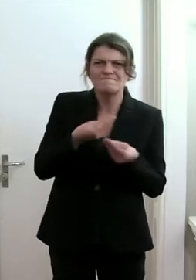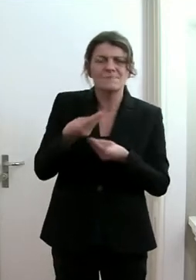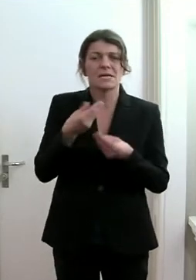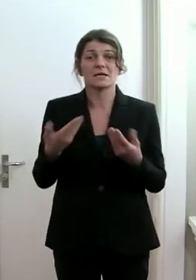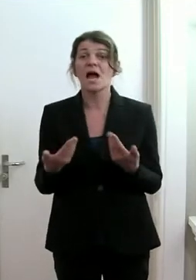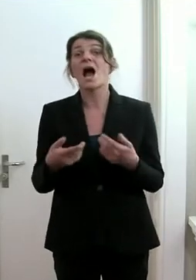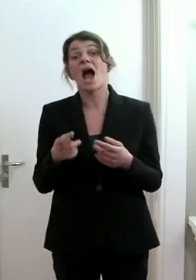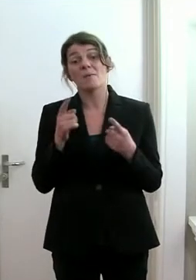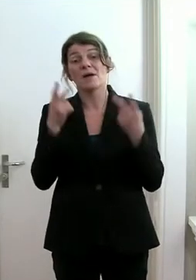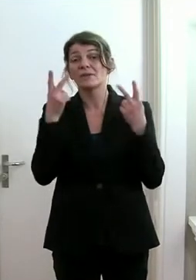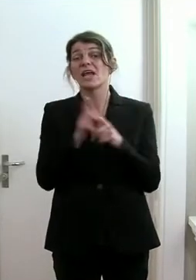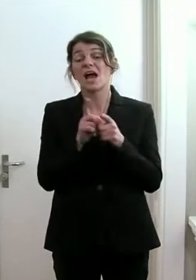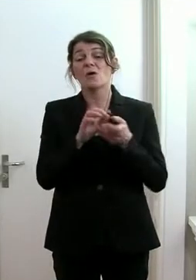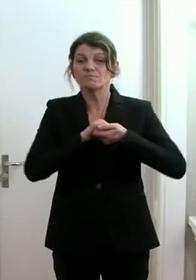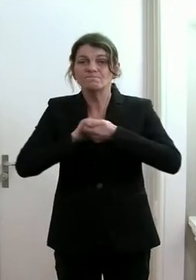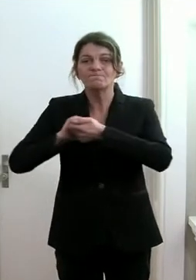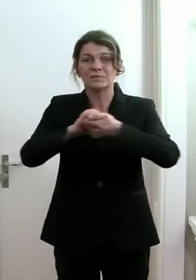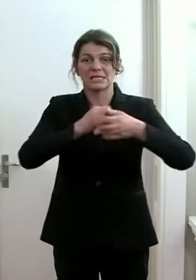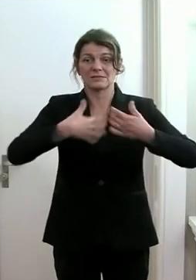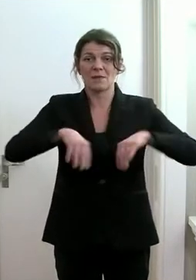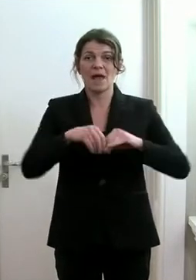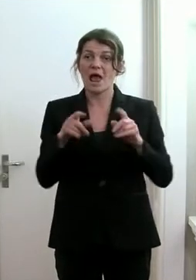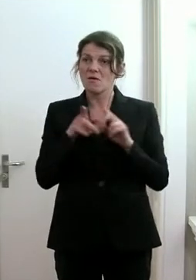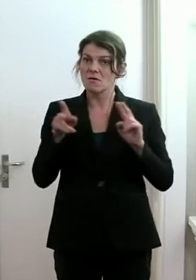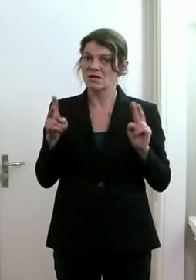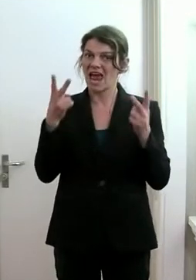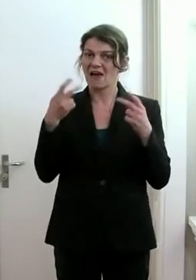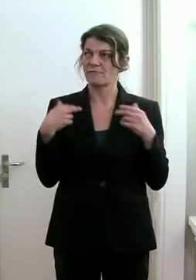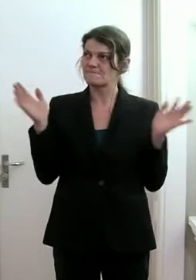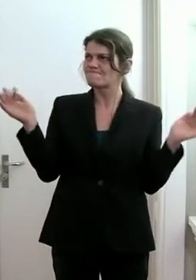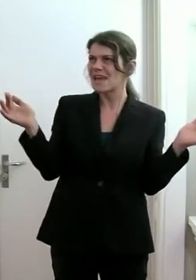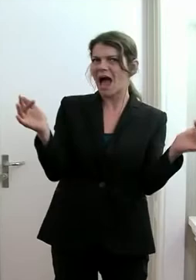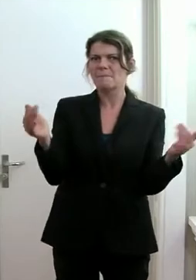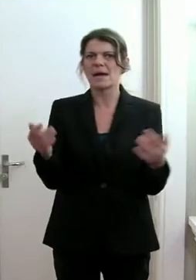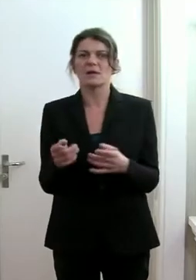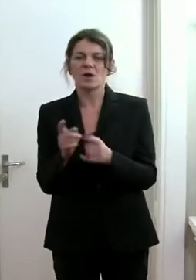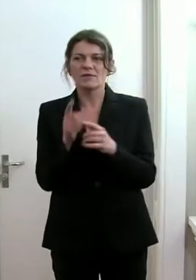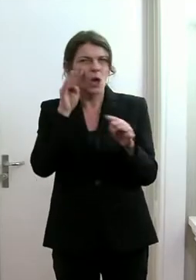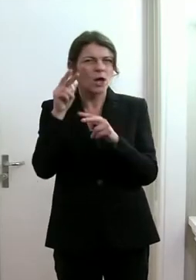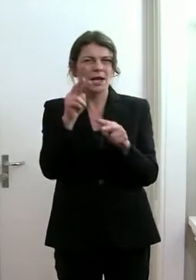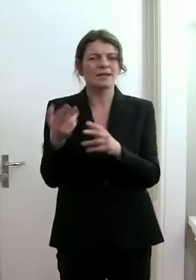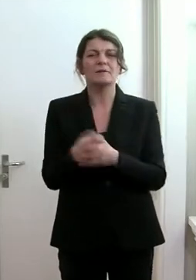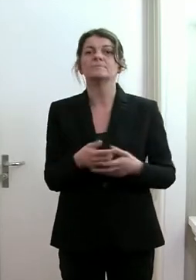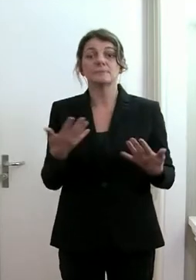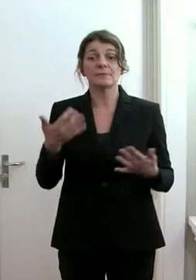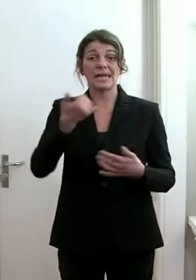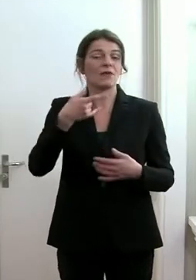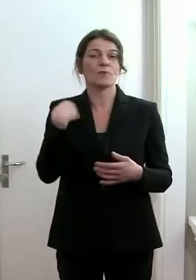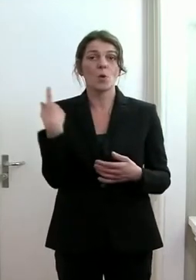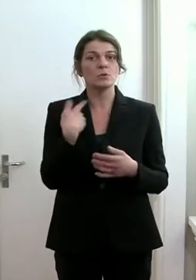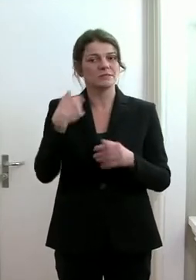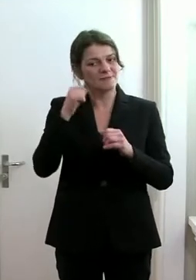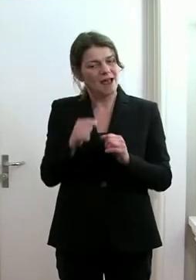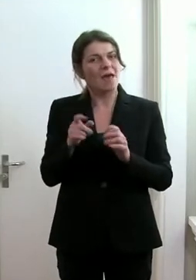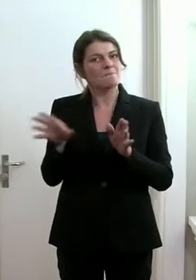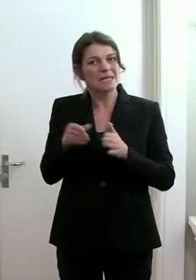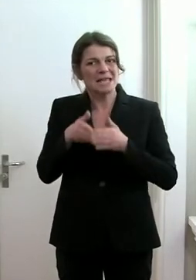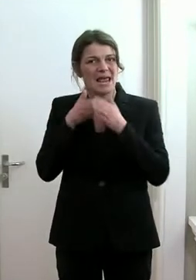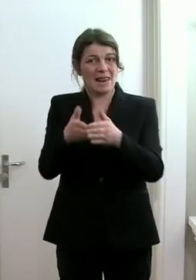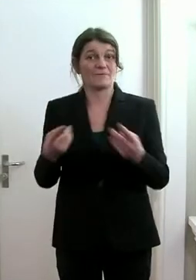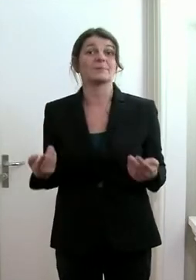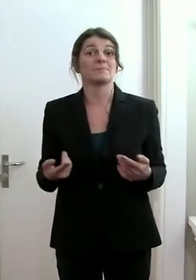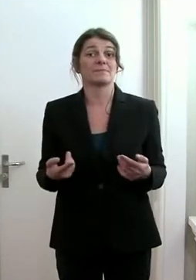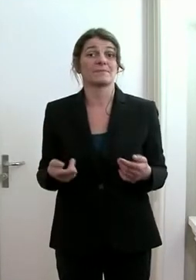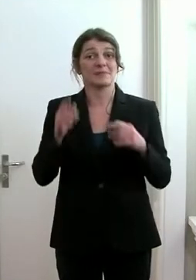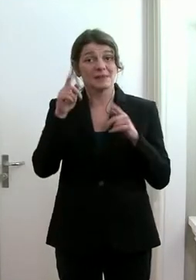auch Gemeinsamkeit, Energie sammeln und sich daran orientieren, dass jeder von uns einen Beitrag bei dieser